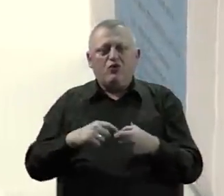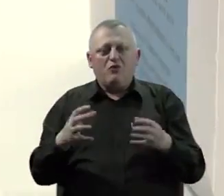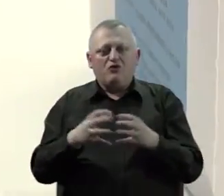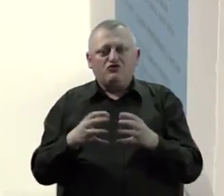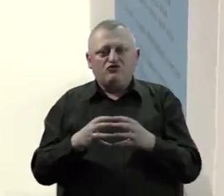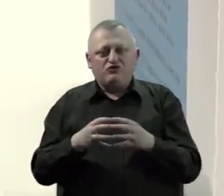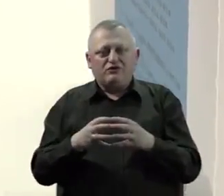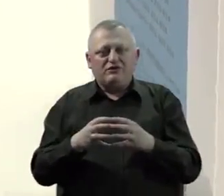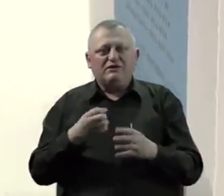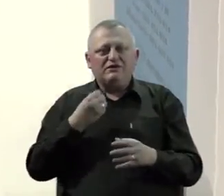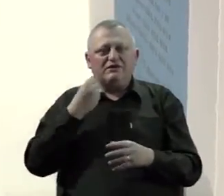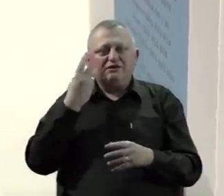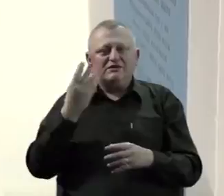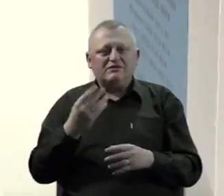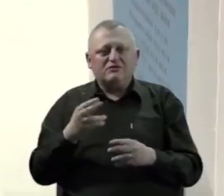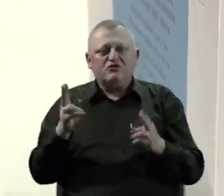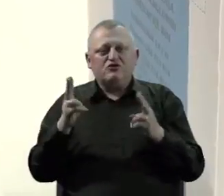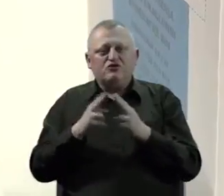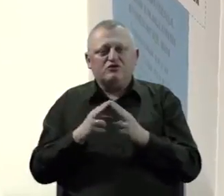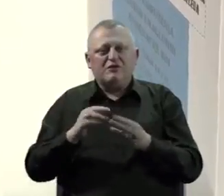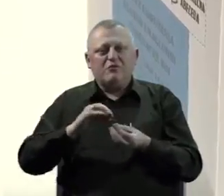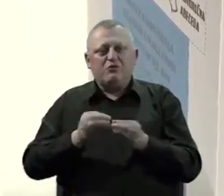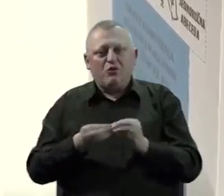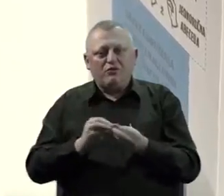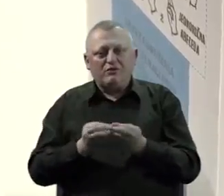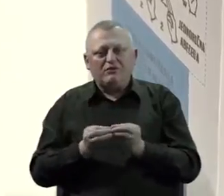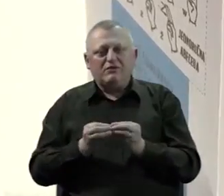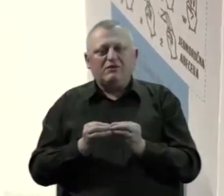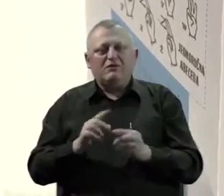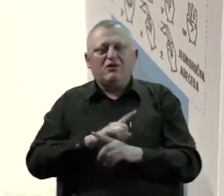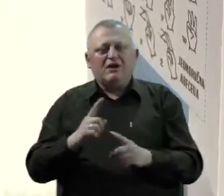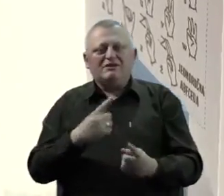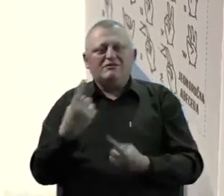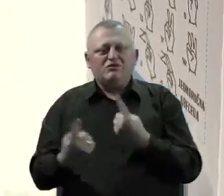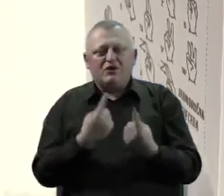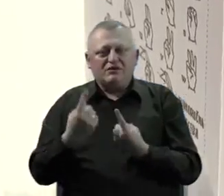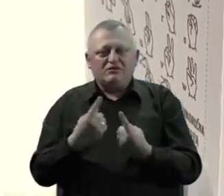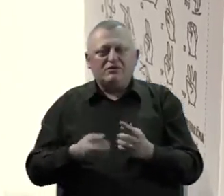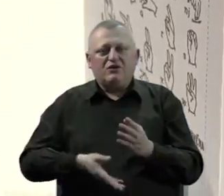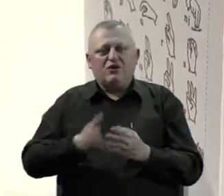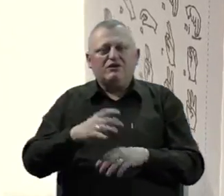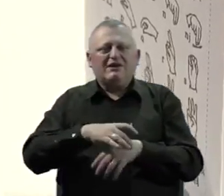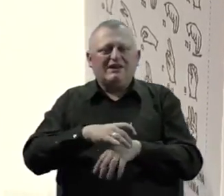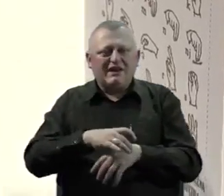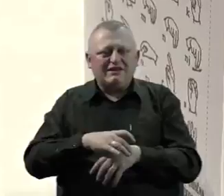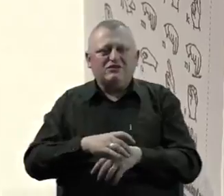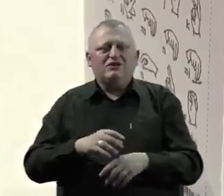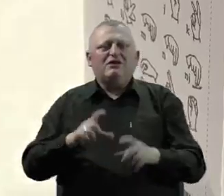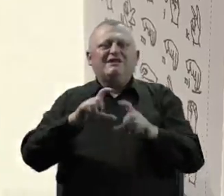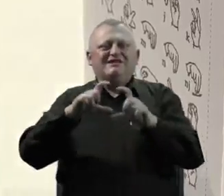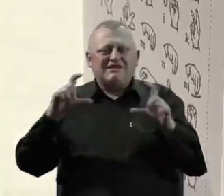društvo. Svakodnevno se susreću s problemima i u raznim situacijama, odlazak kod ljekara, u